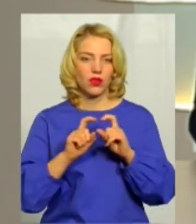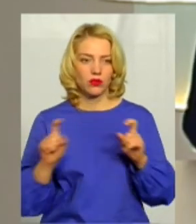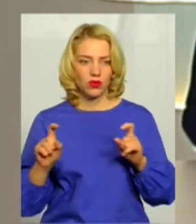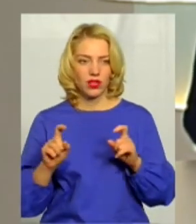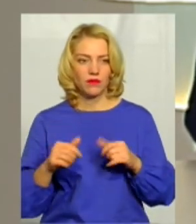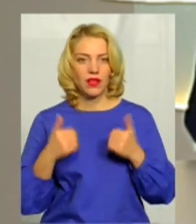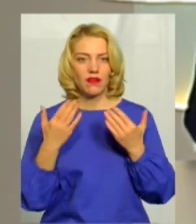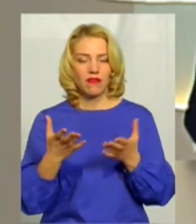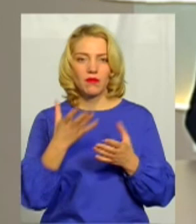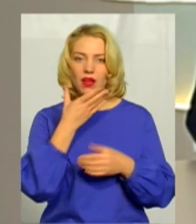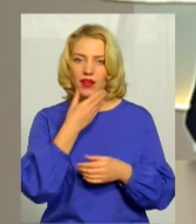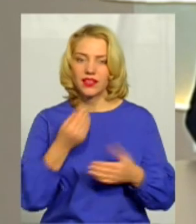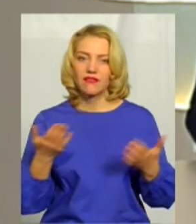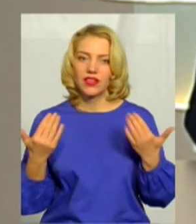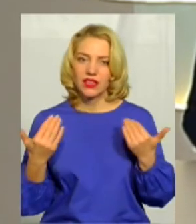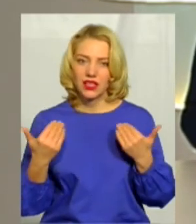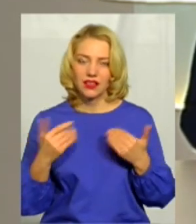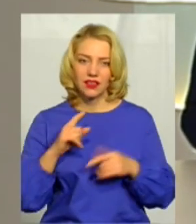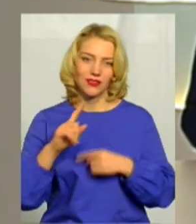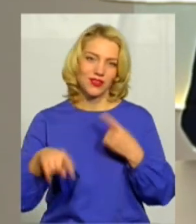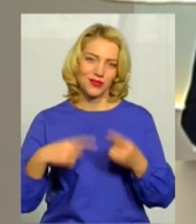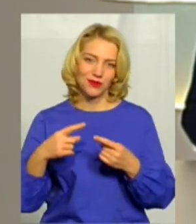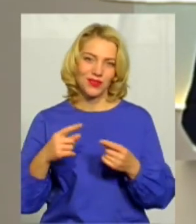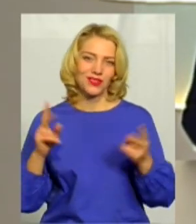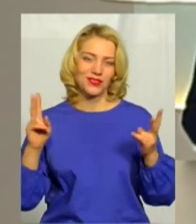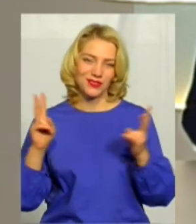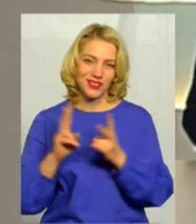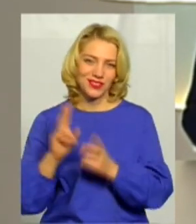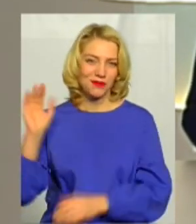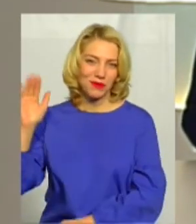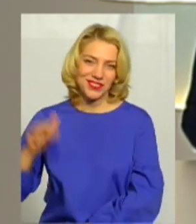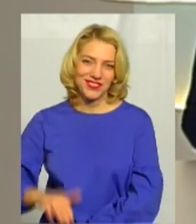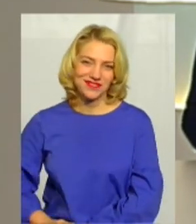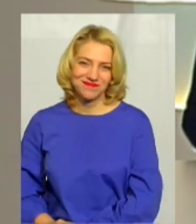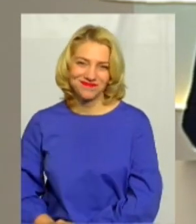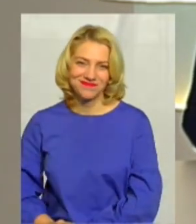Вам гарних вихідних і до зустрічі у наступній темі дня.